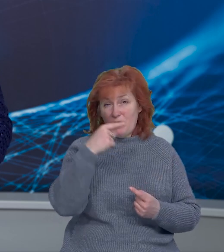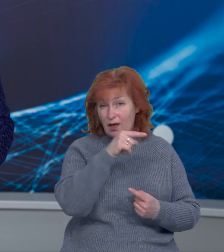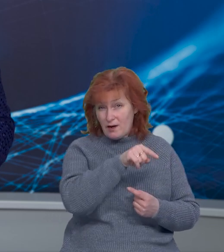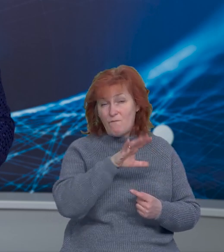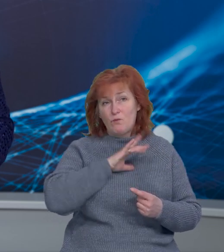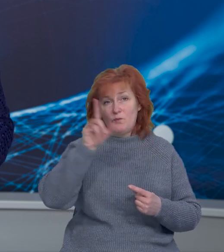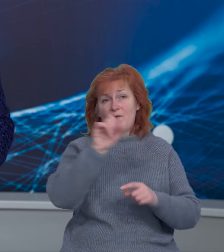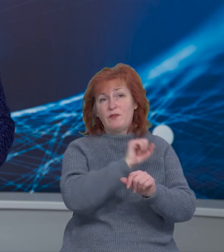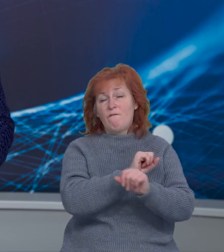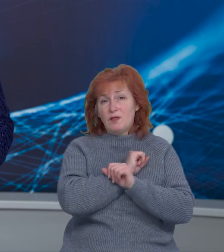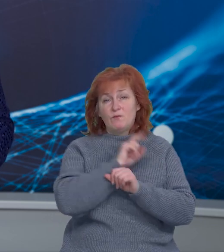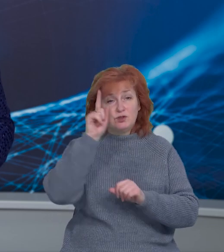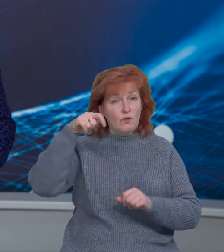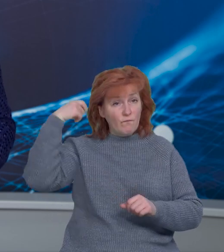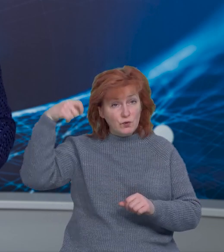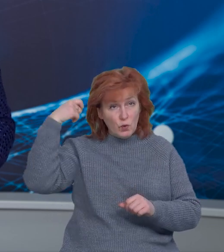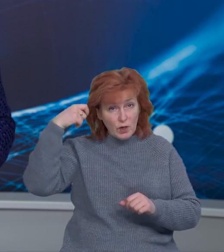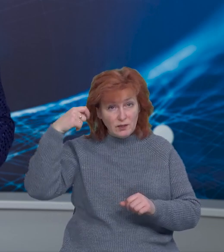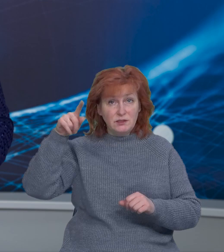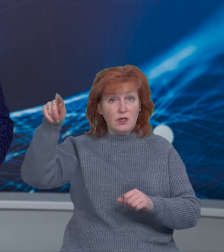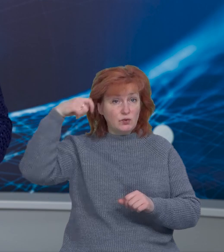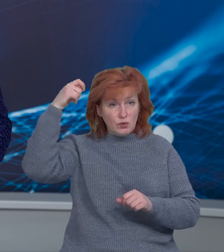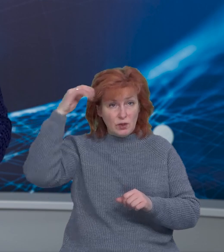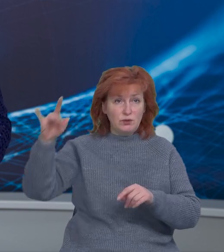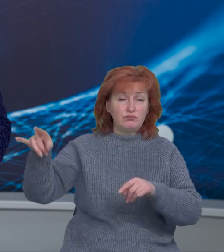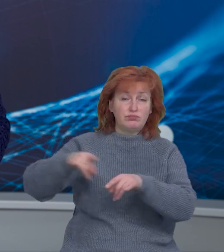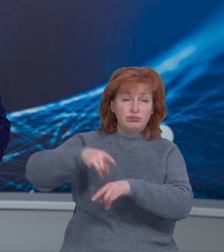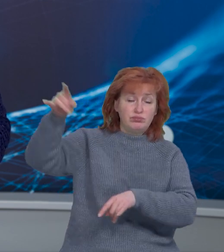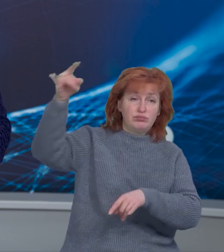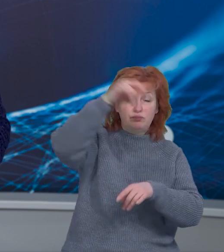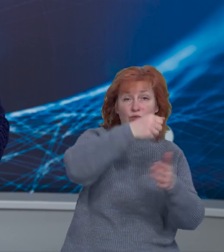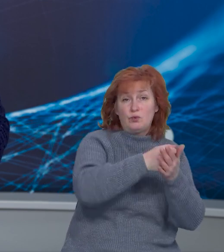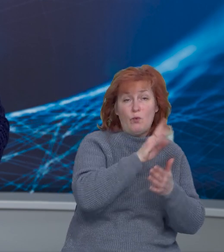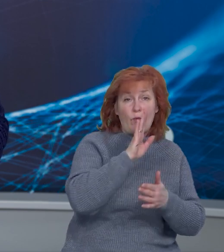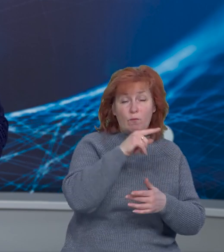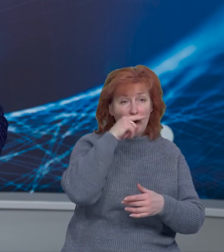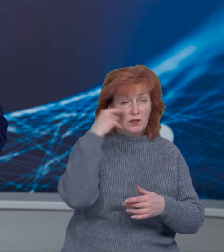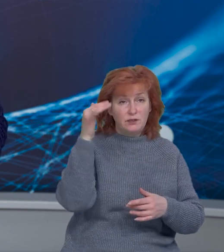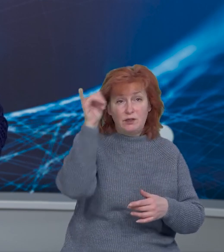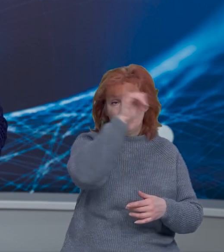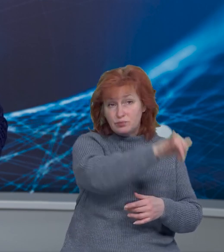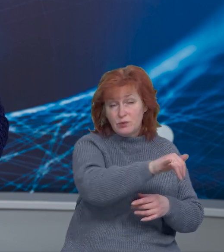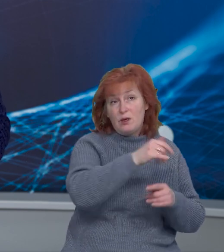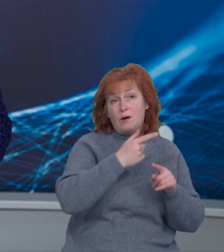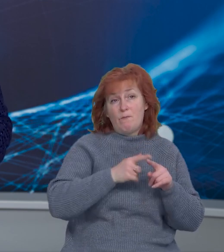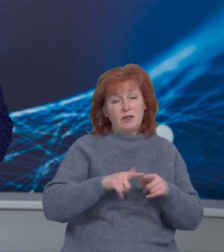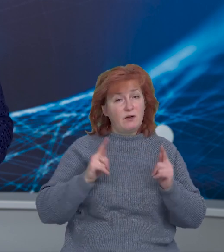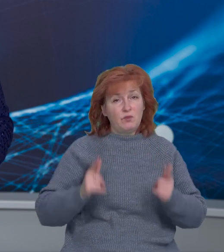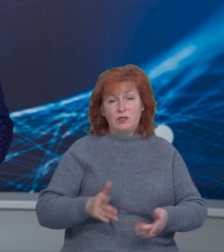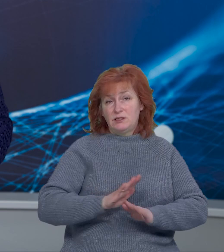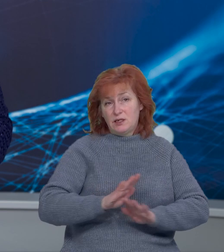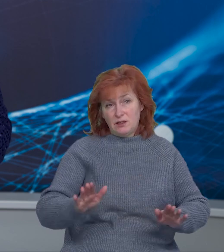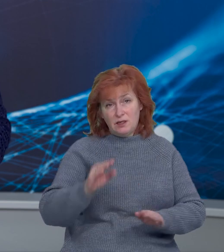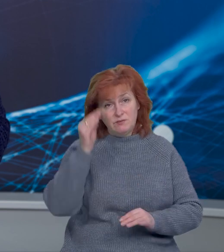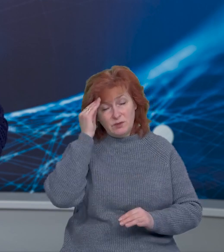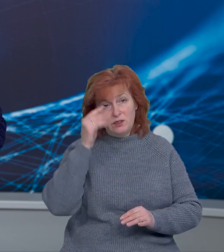Туреччині, звідти виїхав до Росії та перейшов на їхній бік. Сам він заявив, що не розділяє поглядів керівництва України та не хоче